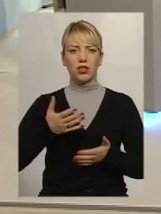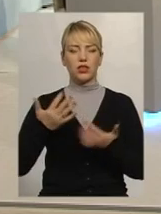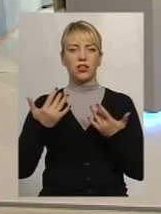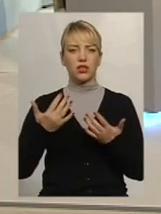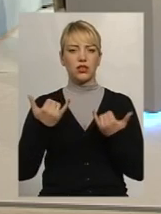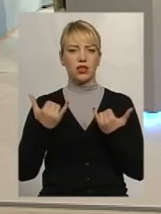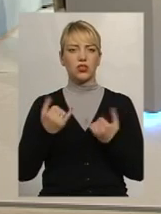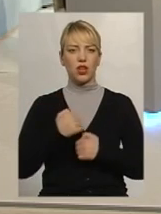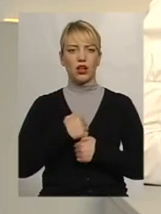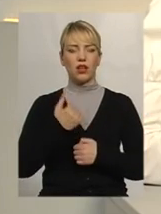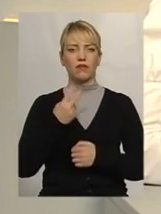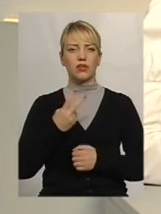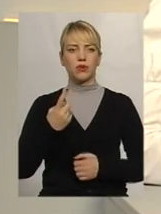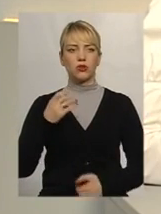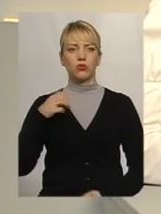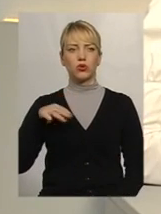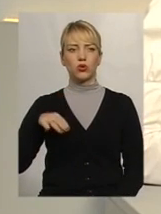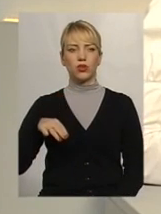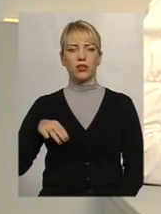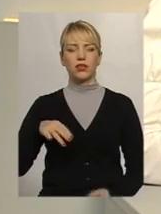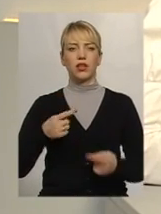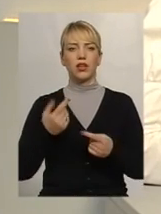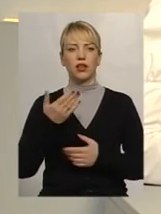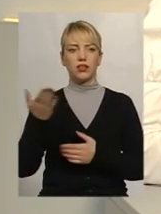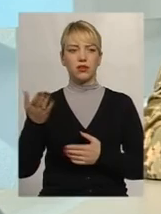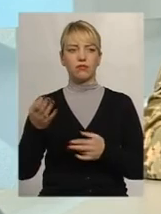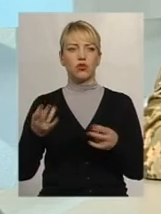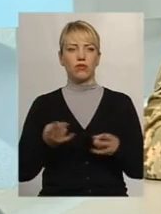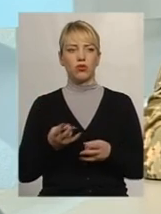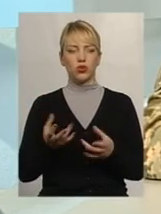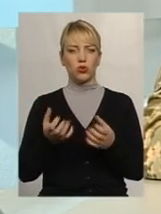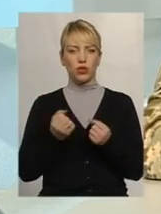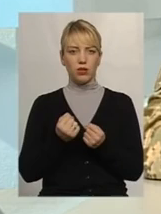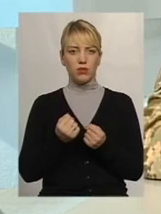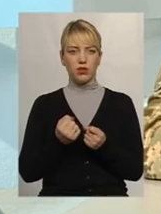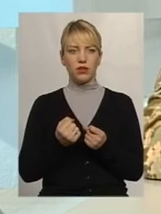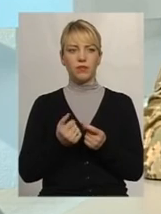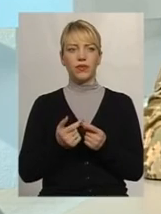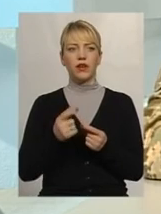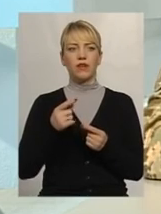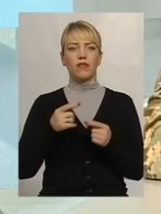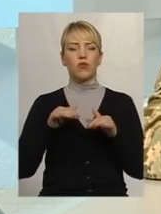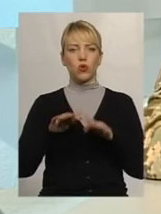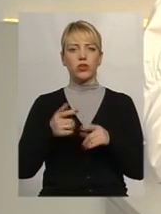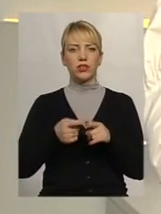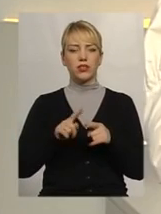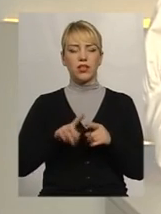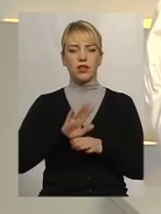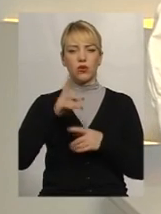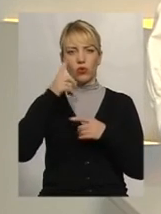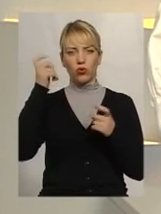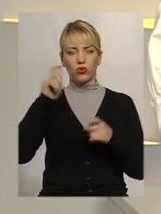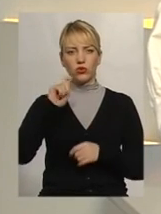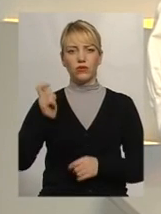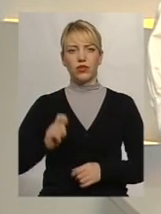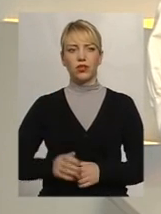сьогодні в 21-му столітті їм довелося отримати в ході цієї неоголошення війни. Пане Богдан,